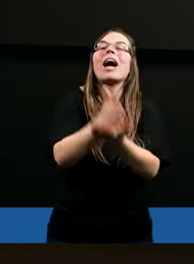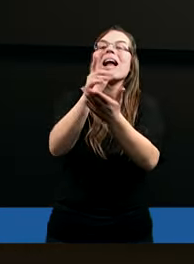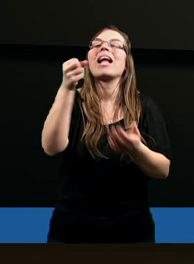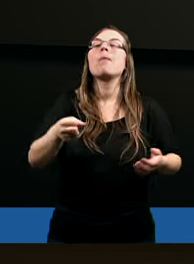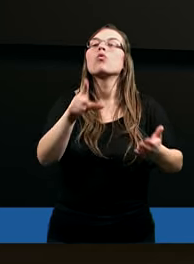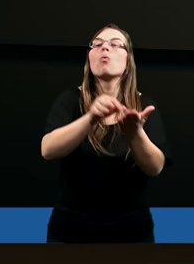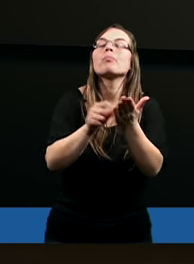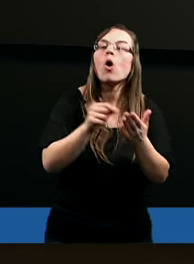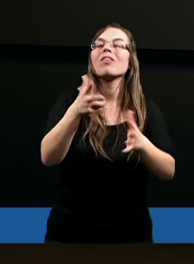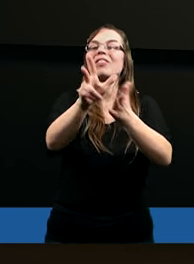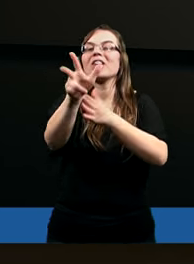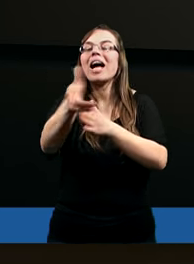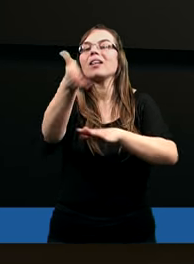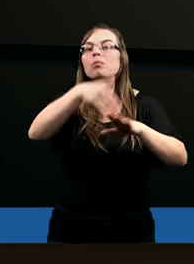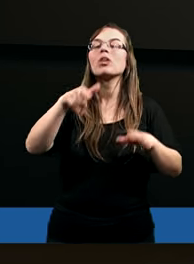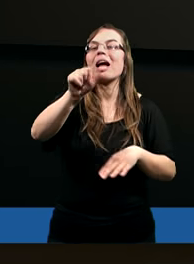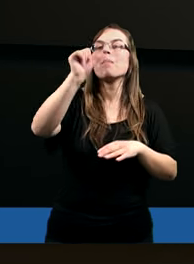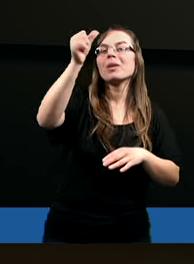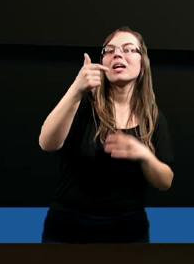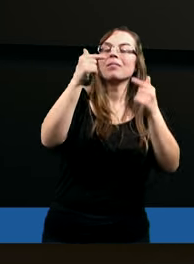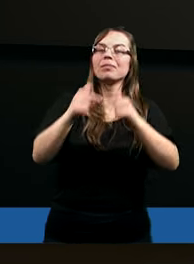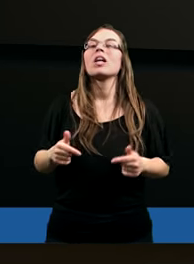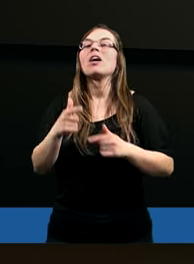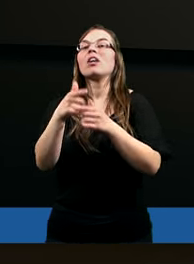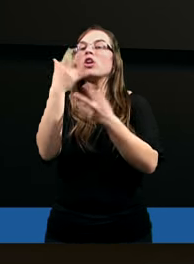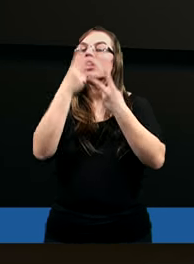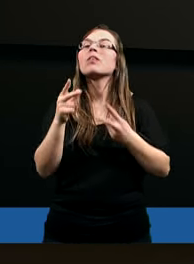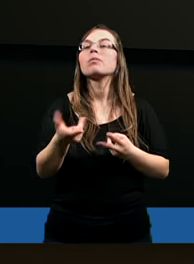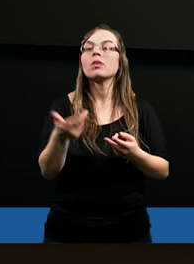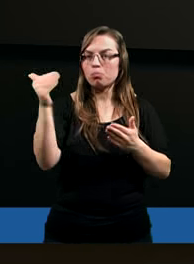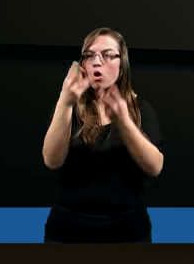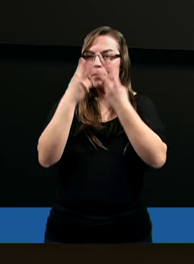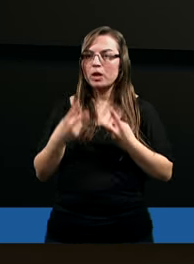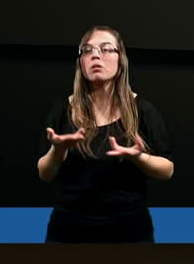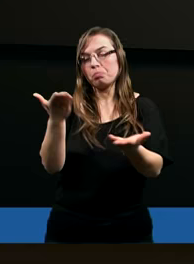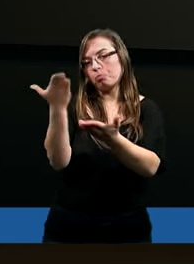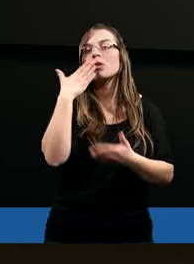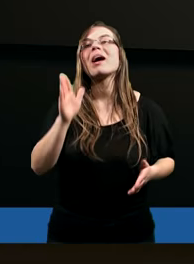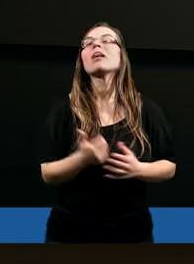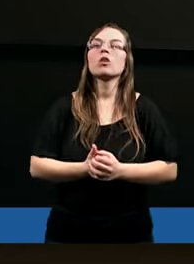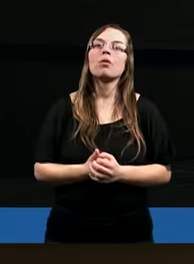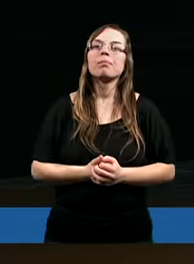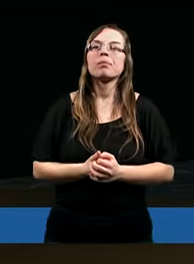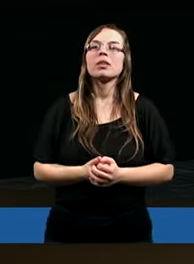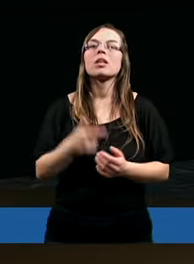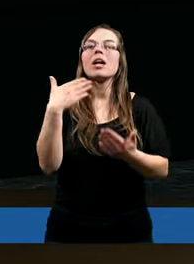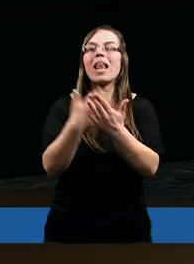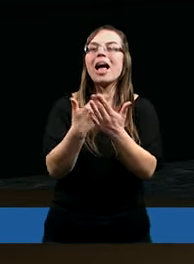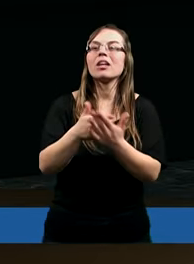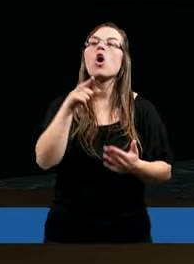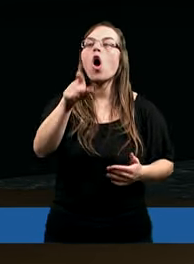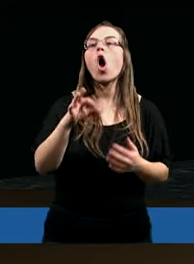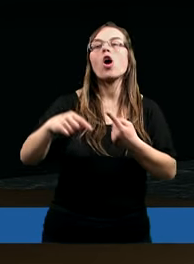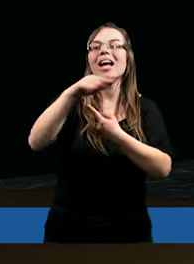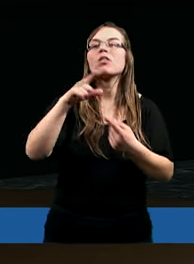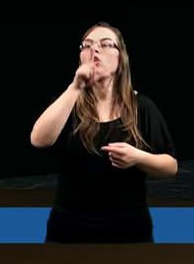chociażby w 13 wierszu tego pierwszego studiowanego przez nas rozdziału. Mogę przeczytać? Bardzo proszę. Dlatego